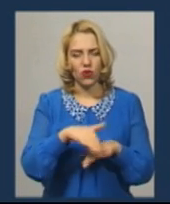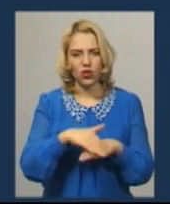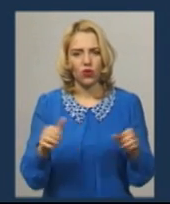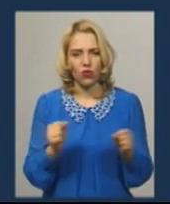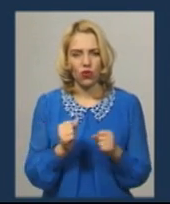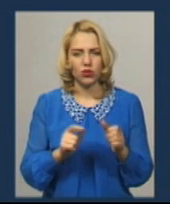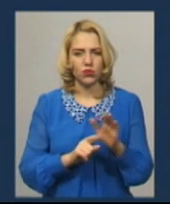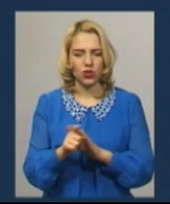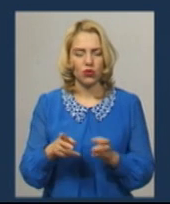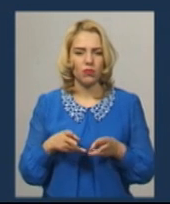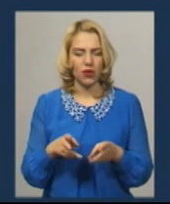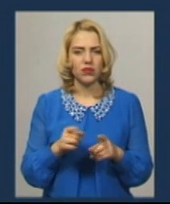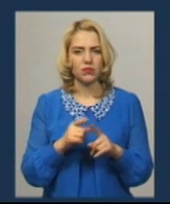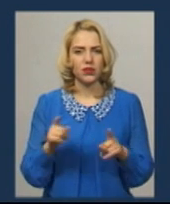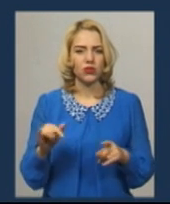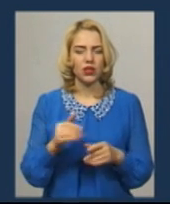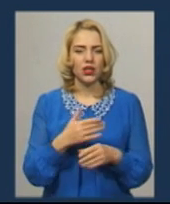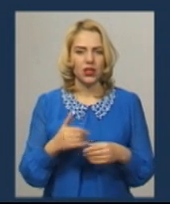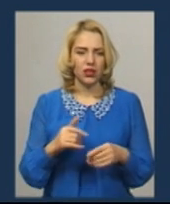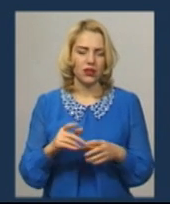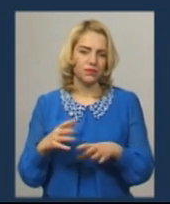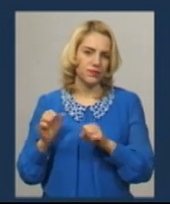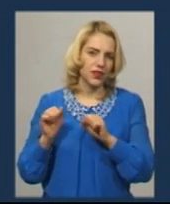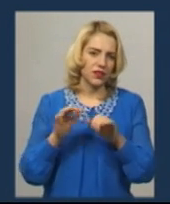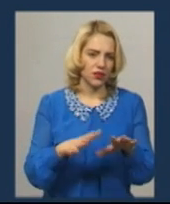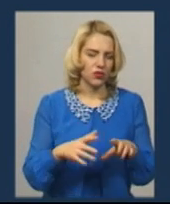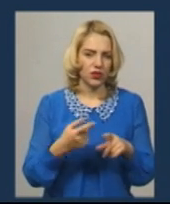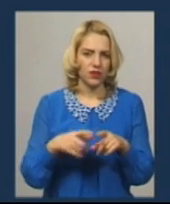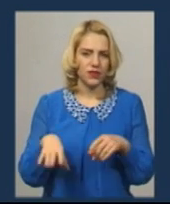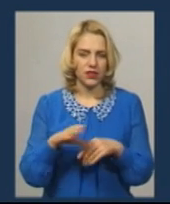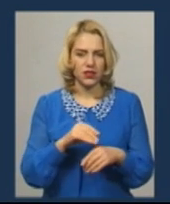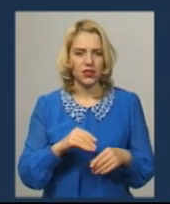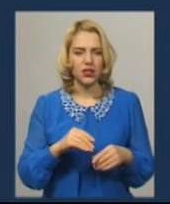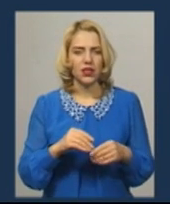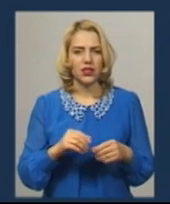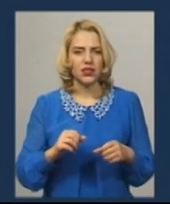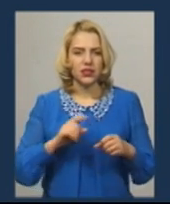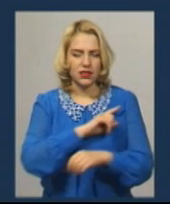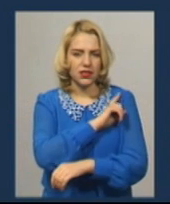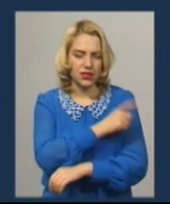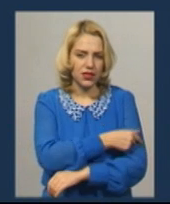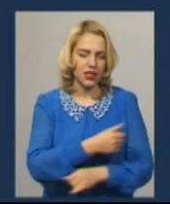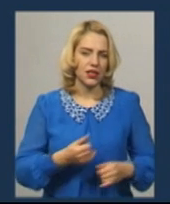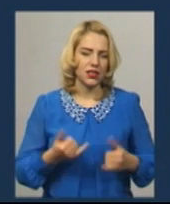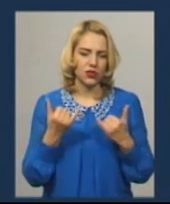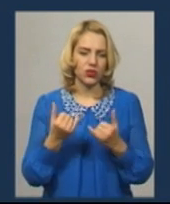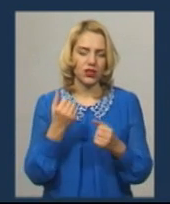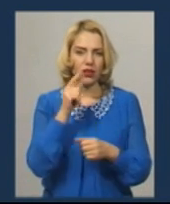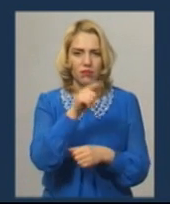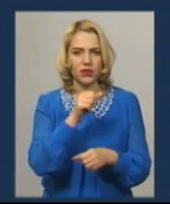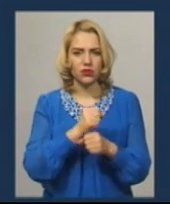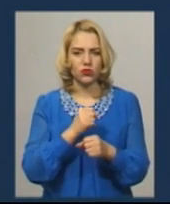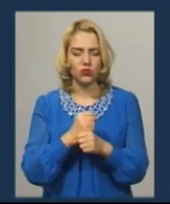дворі холодно. Почався опалювальний період і кинули на даний об'єкт всі необхідні ресурси. На сьогодні працює